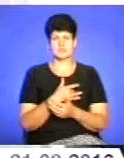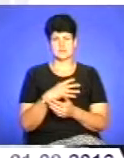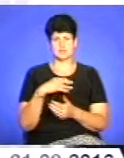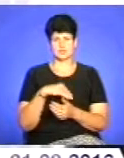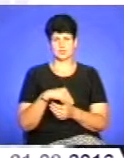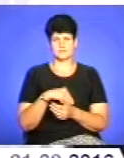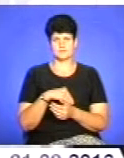Правда?